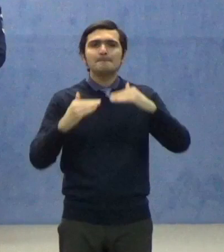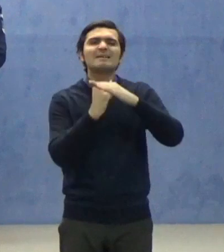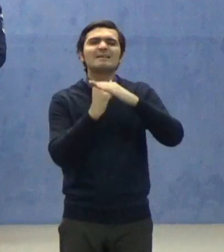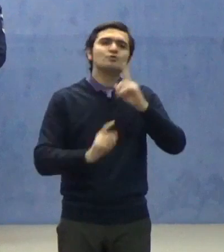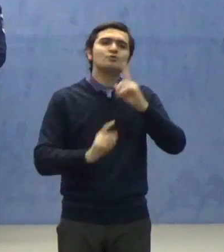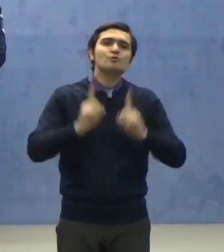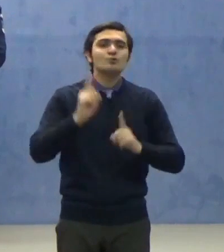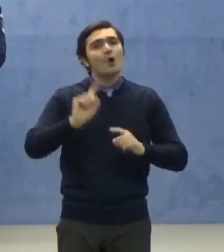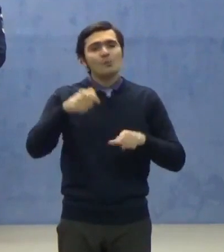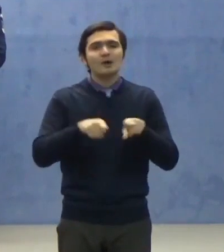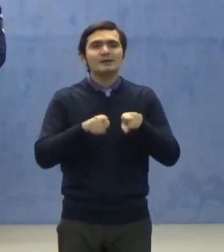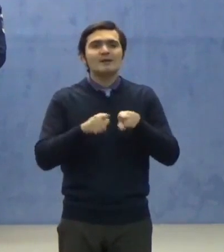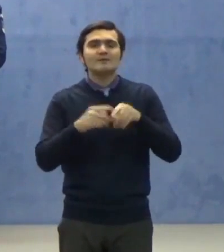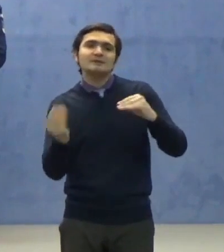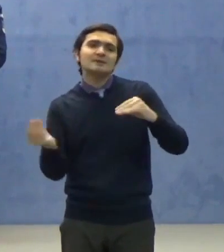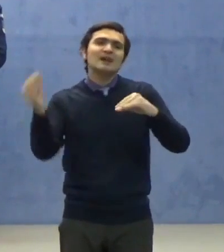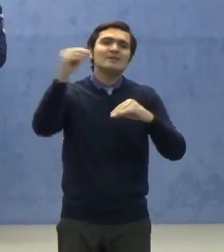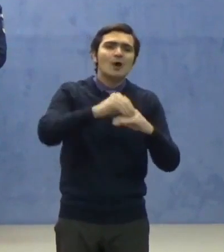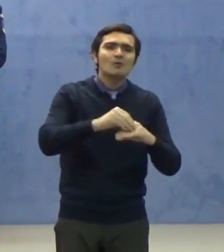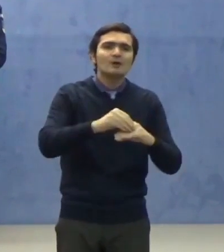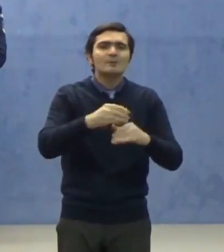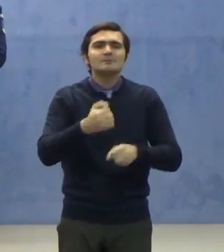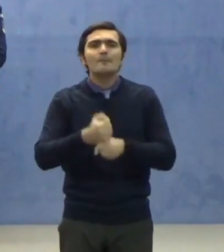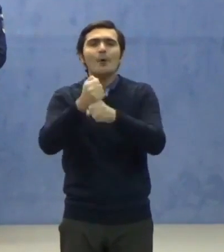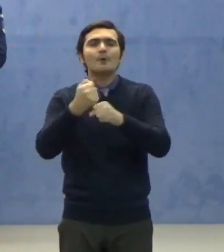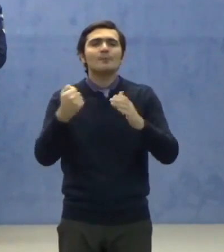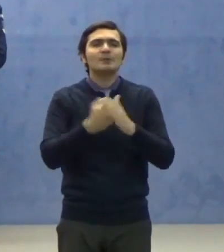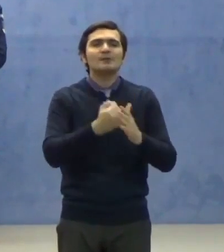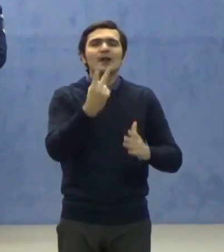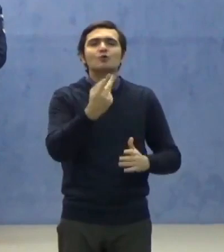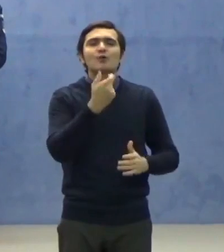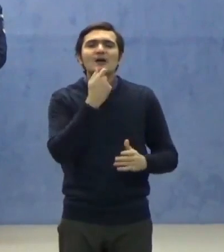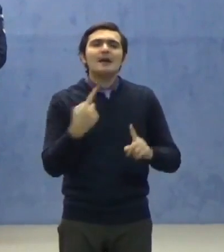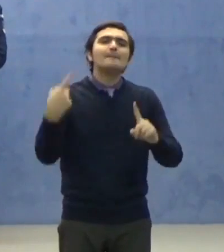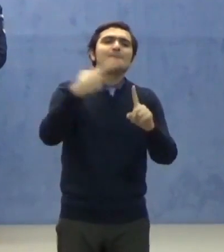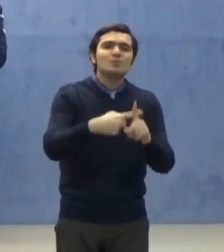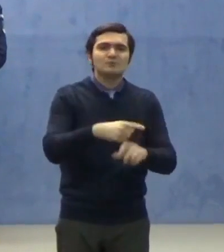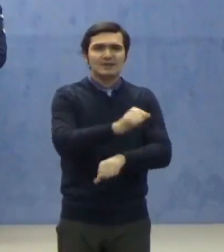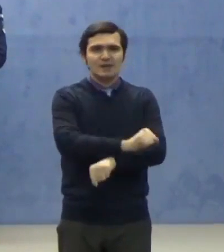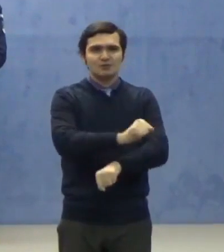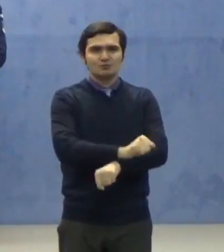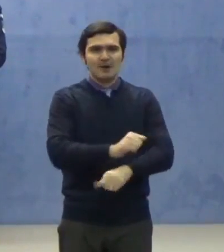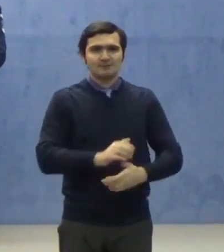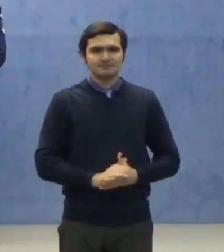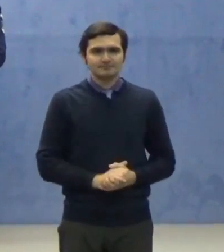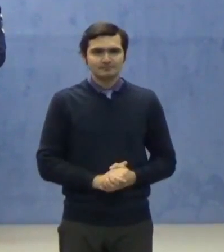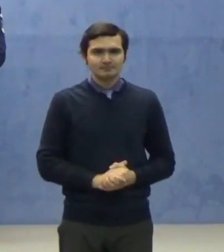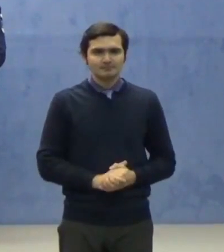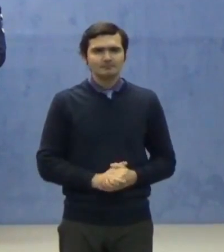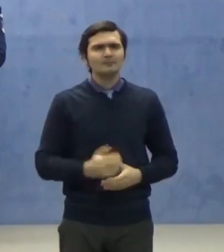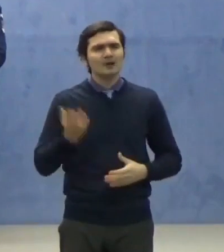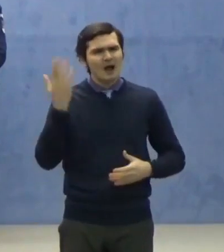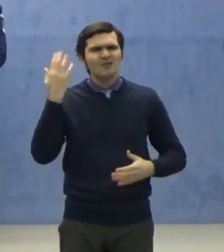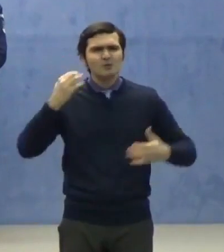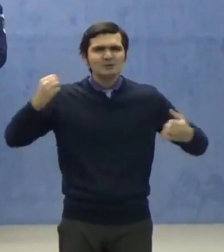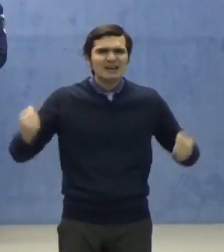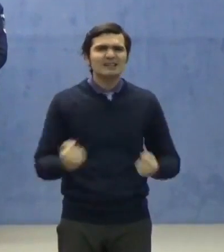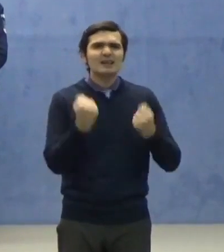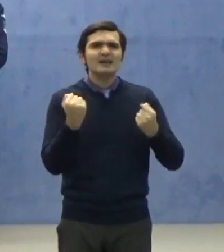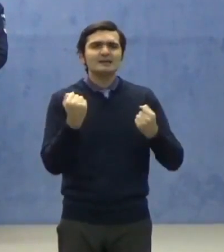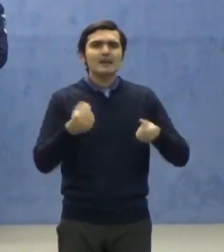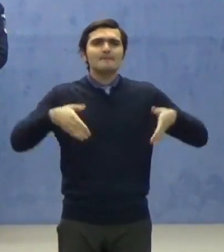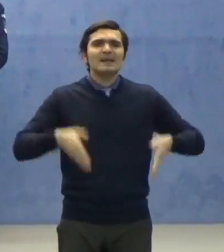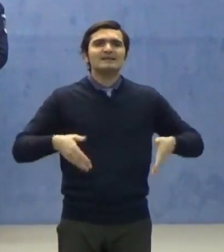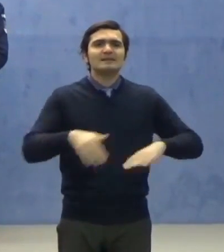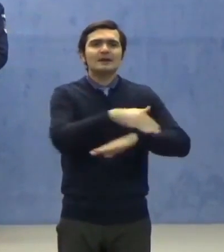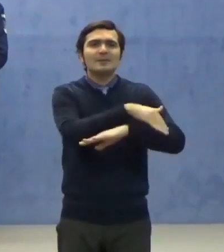cazuri chiar se poate adăuga un spor de până la 2 ani închisoare. A fost întărită prezența în stradă